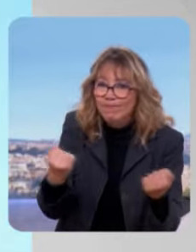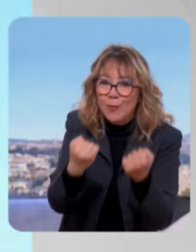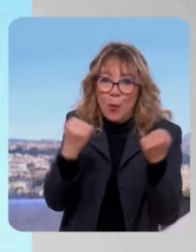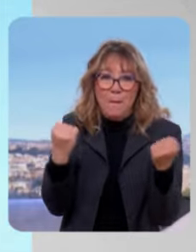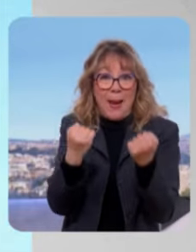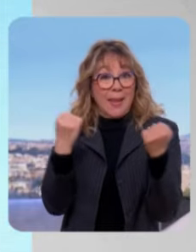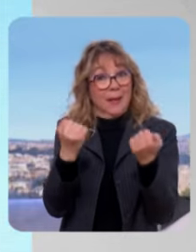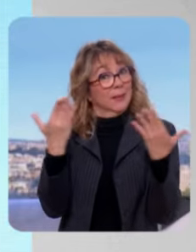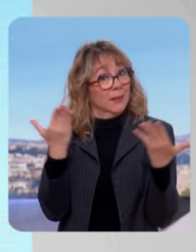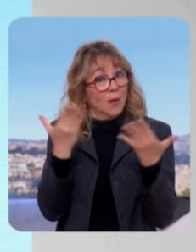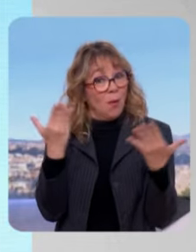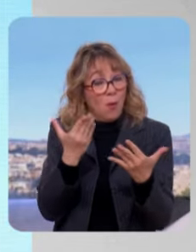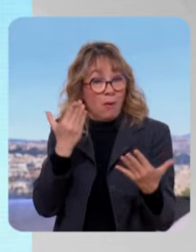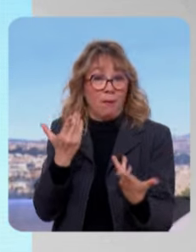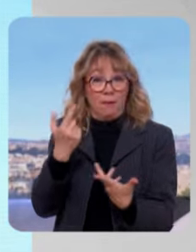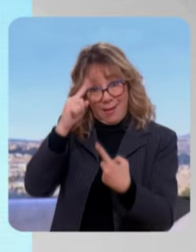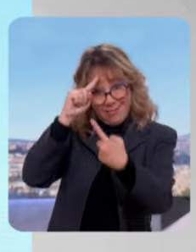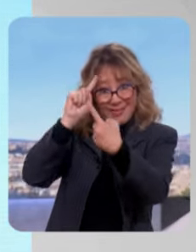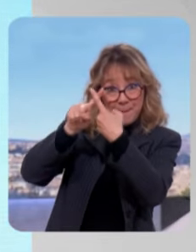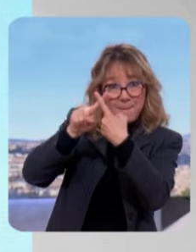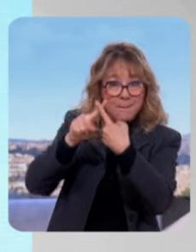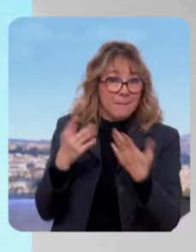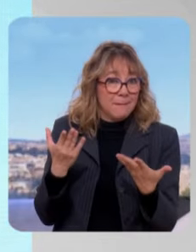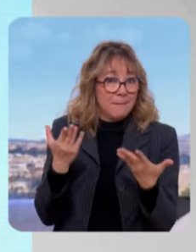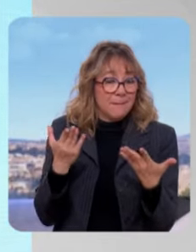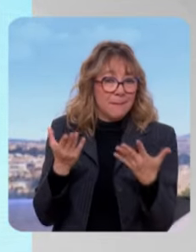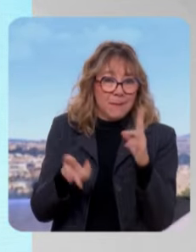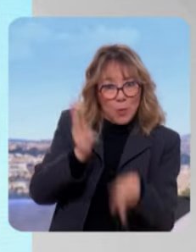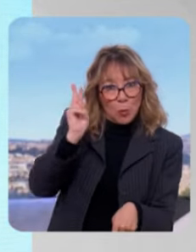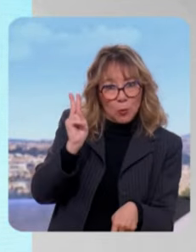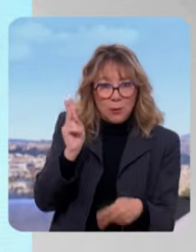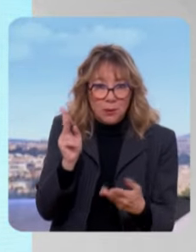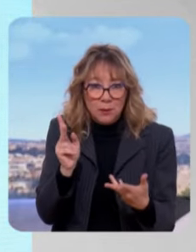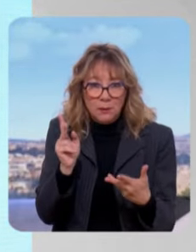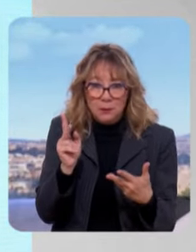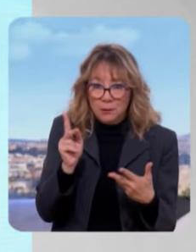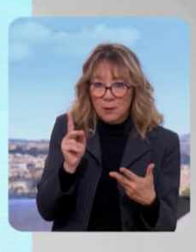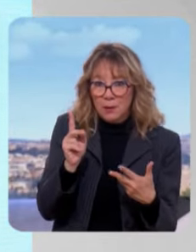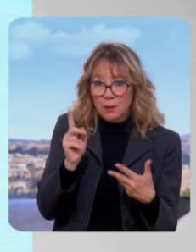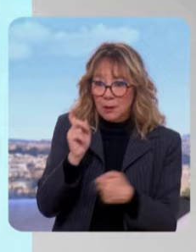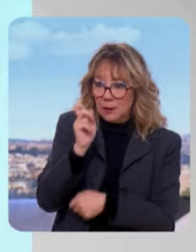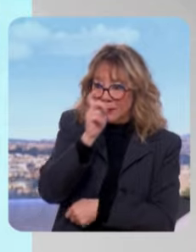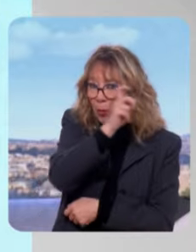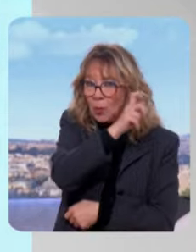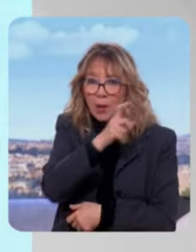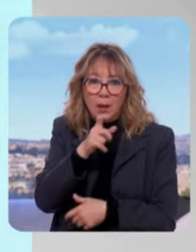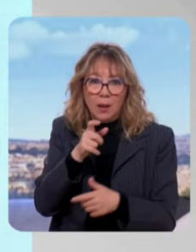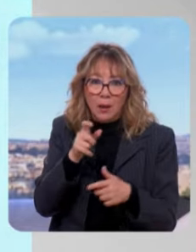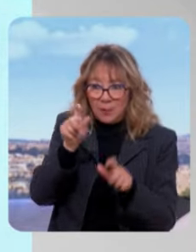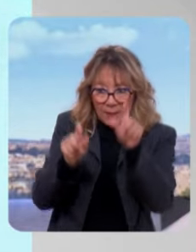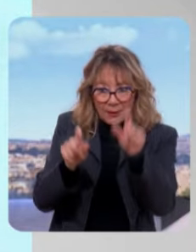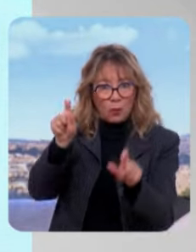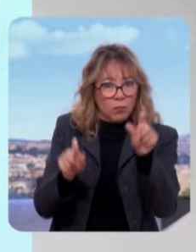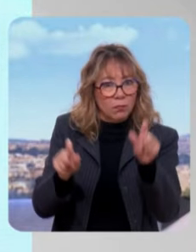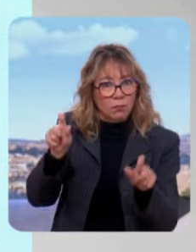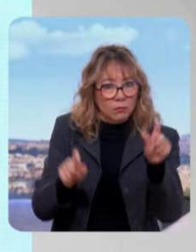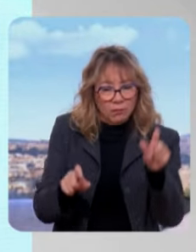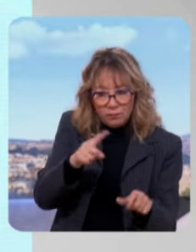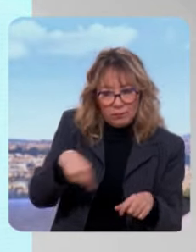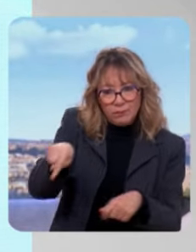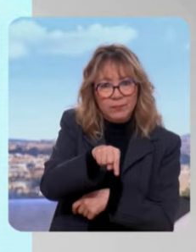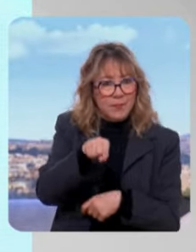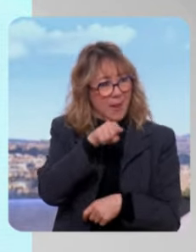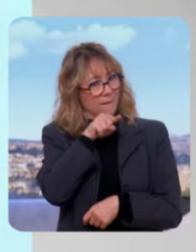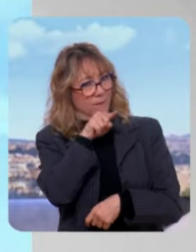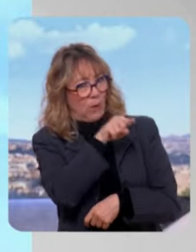exactement, c'est la question des difficultés aujourd'hui que traversent un grand nombre de Français. Et vous, Léon Desfontaines, vous avez